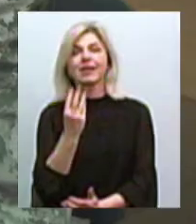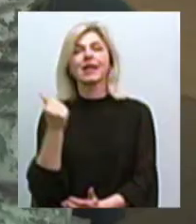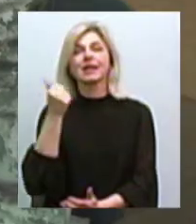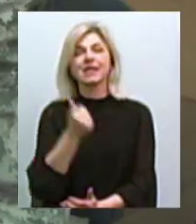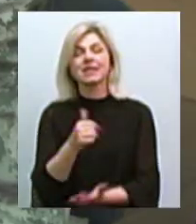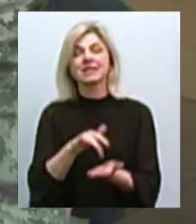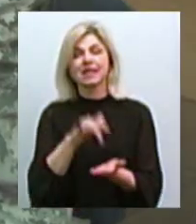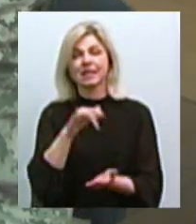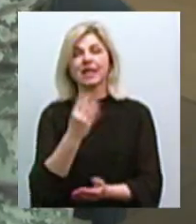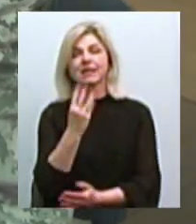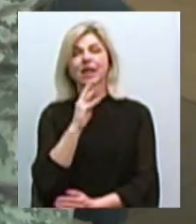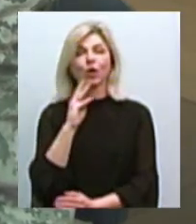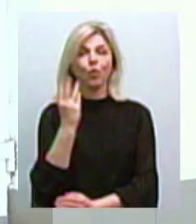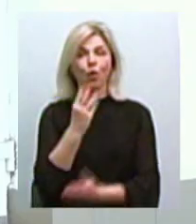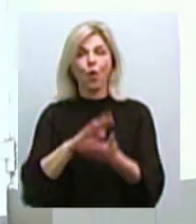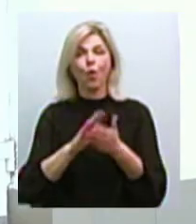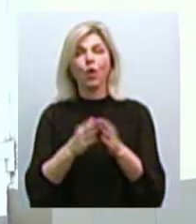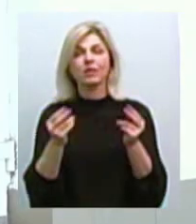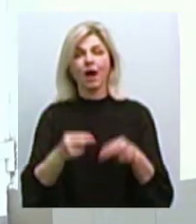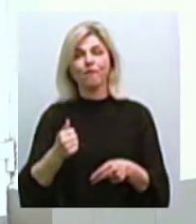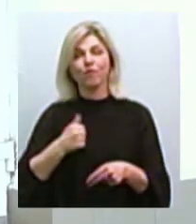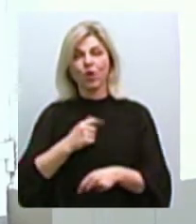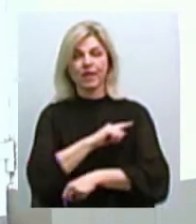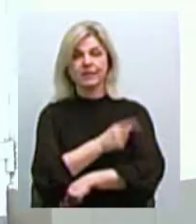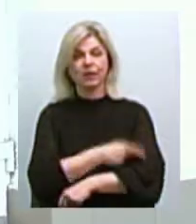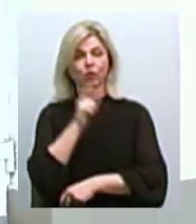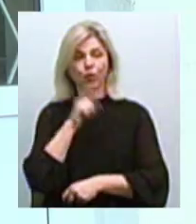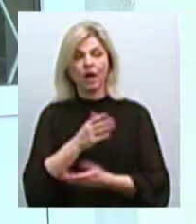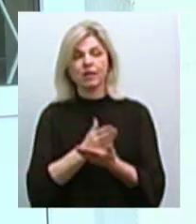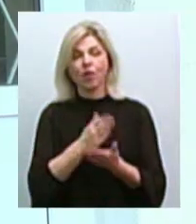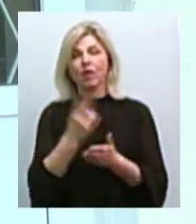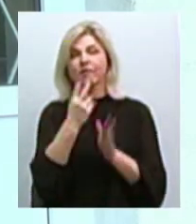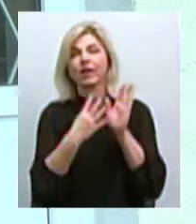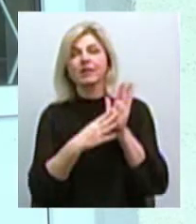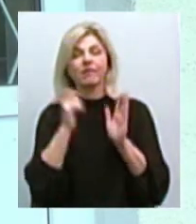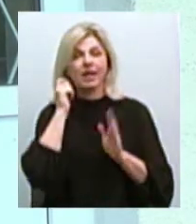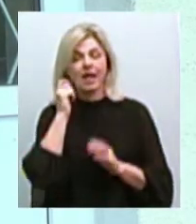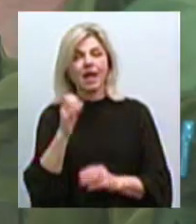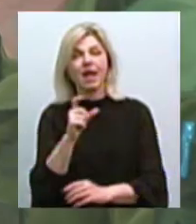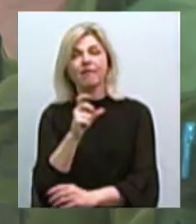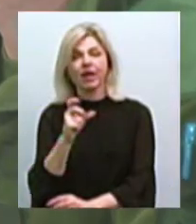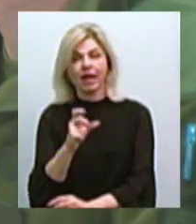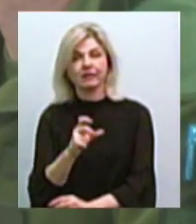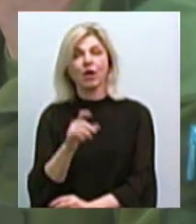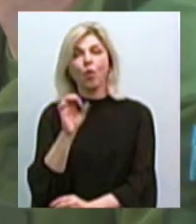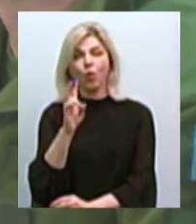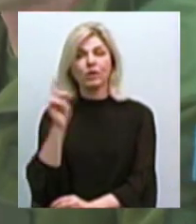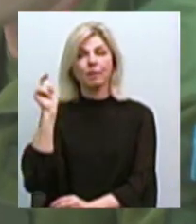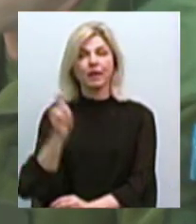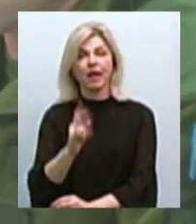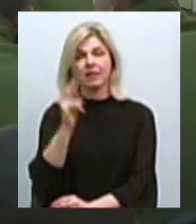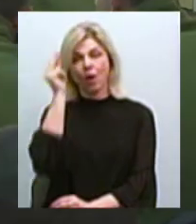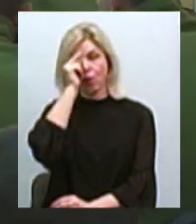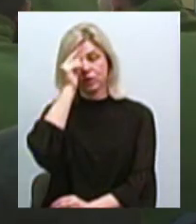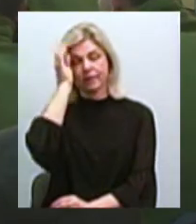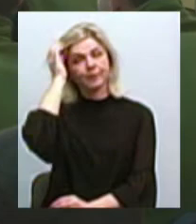та три роки на контракті в Збройних силах України перебуває 29-річний Євген Демарчук. Чоловік приїхав на курси підготовки